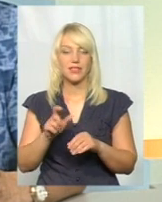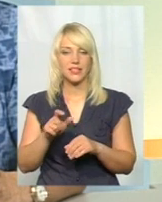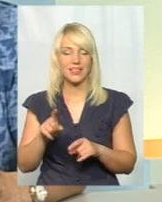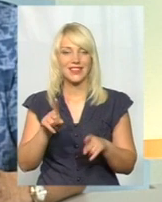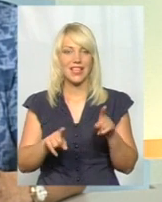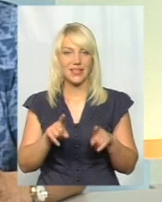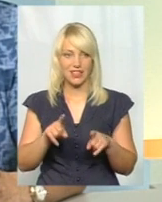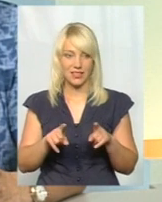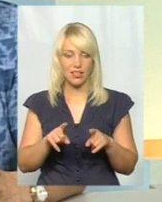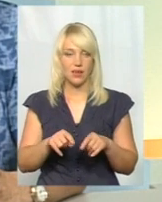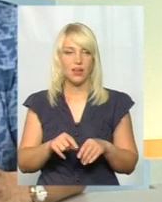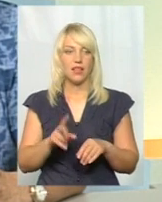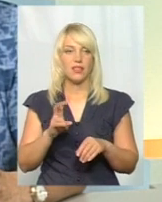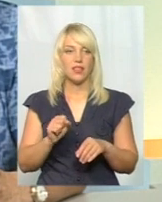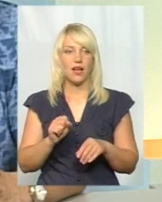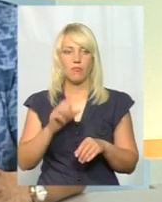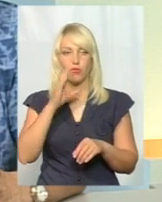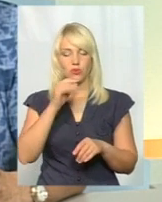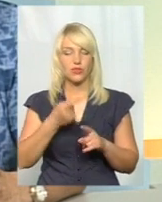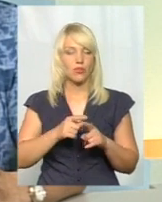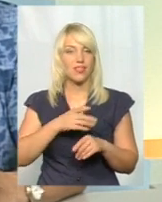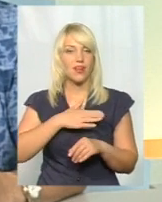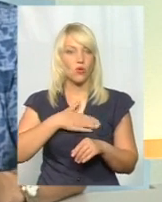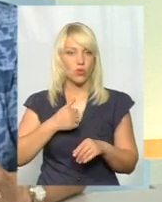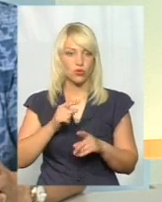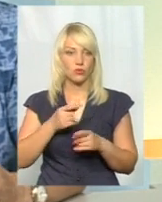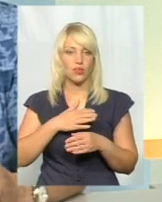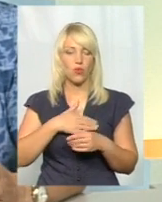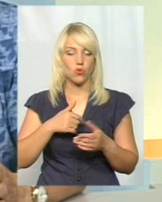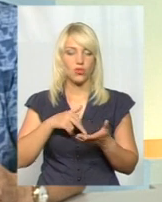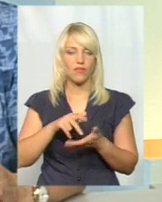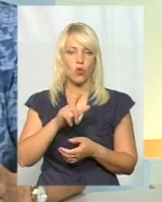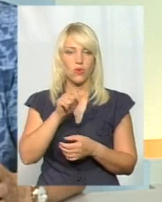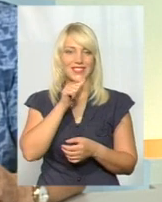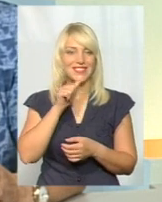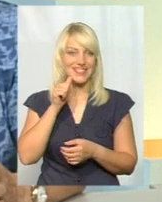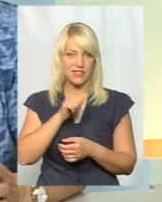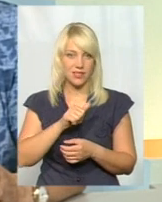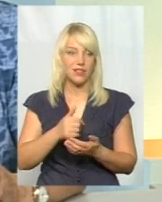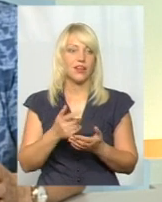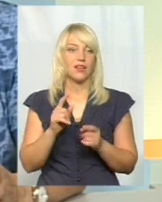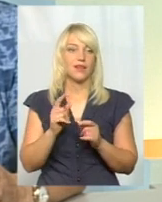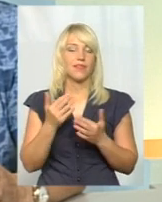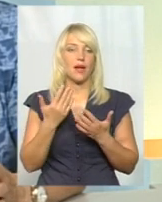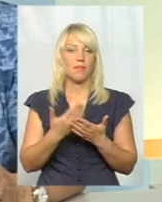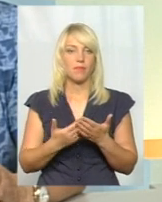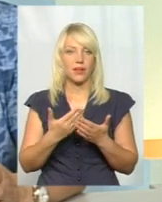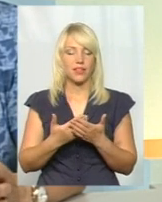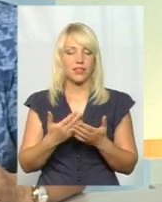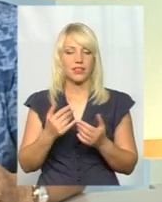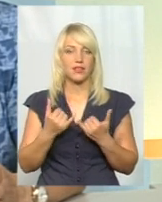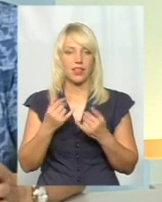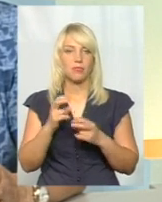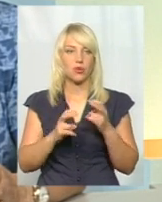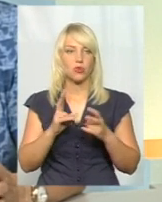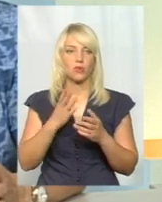деякі, особливо на маршрутках, не дуже того хочуть, тому що не хочуть виходити з тіні. Наприклад, для підприємства, яке має